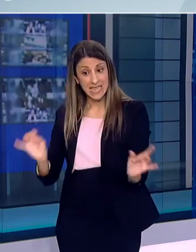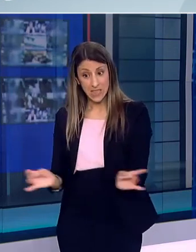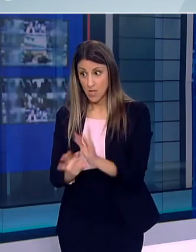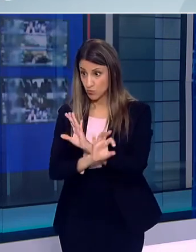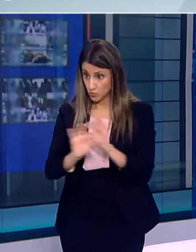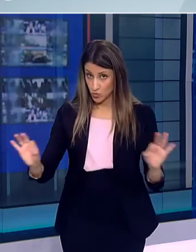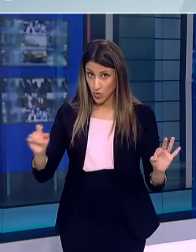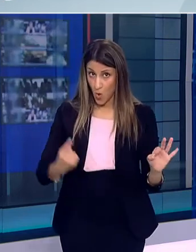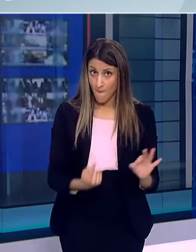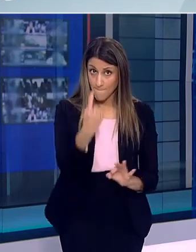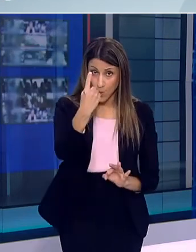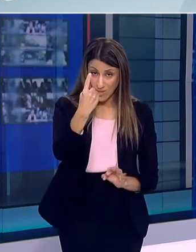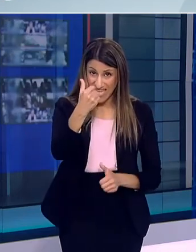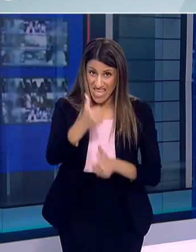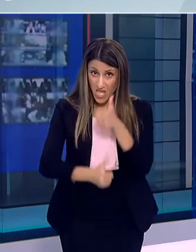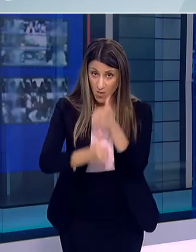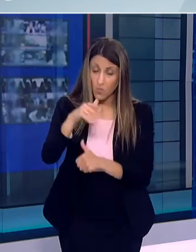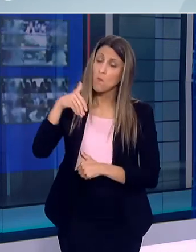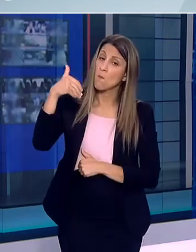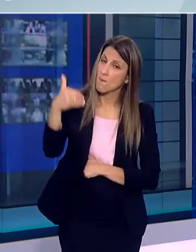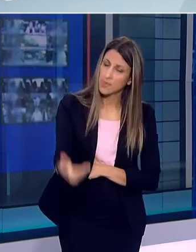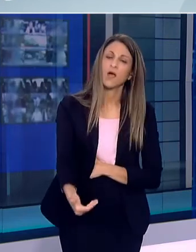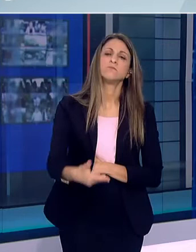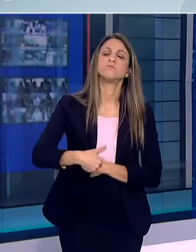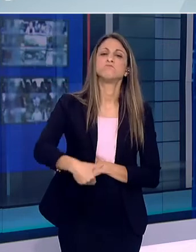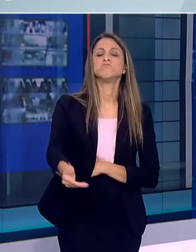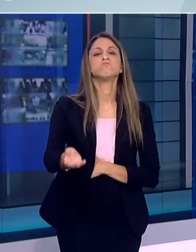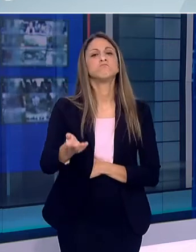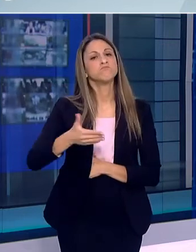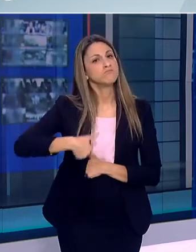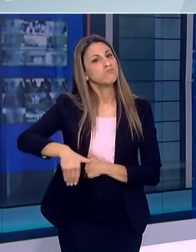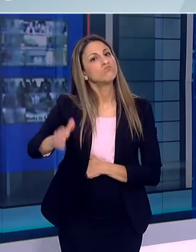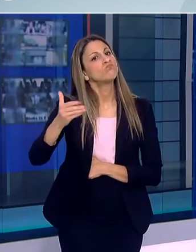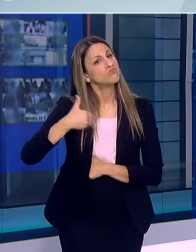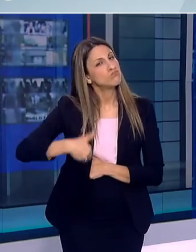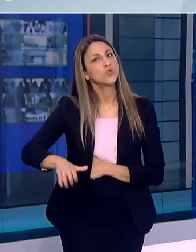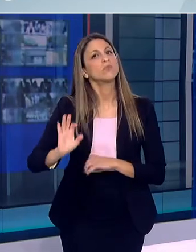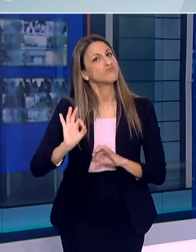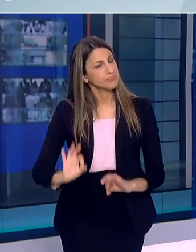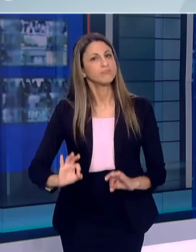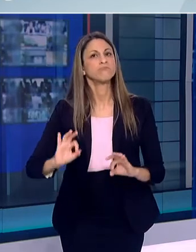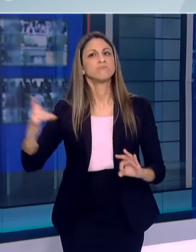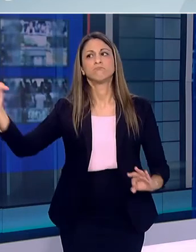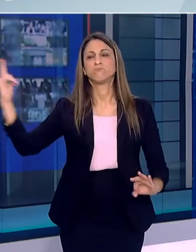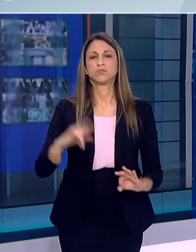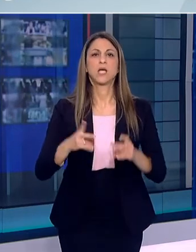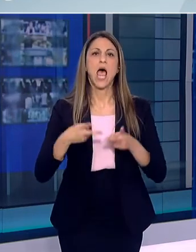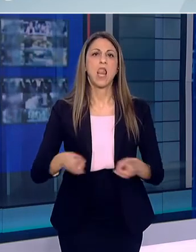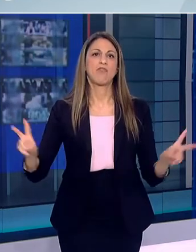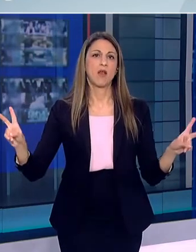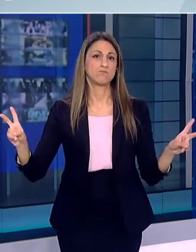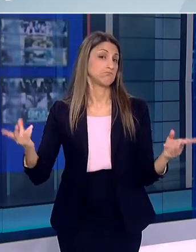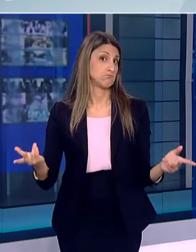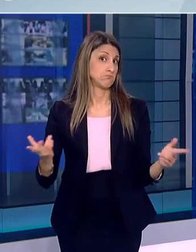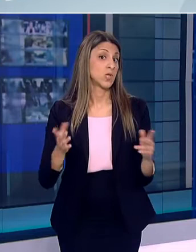όλα όσα συμβαίνουν σε όλες τις χώρες να μπορέσουμε να ανοίξουμε με όρους απόλυτης ασφάλειας για το γενικό πληθυσμό της πατρίδας